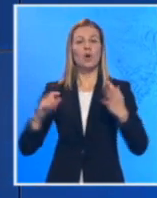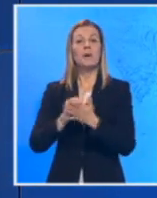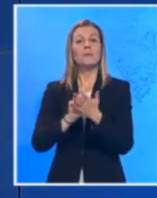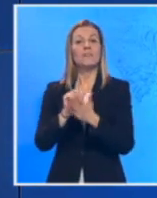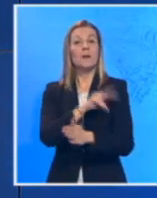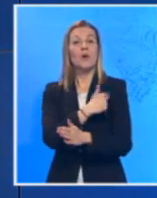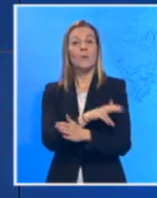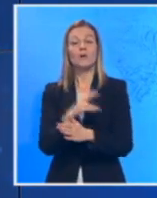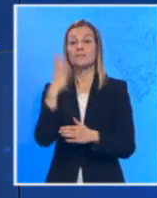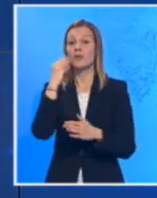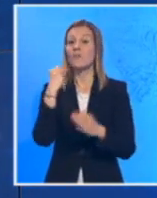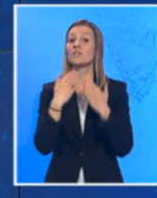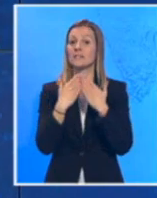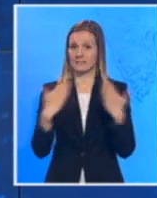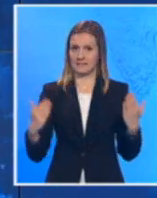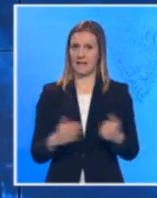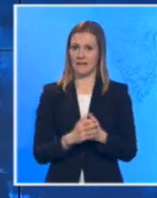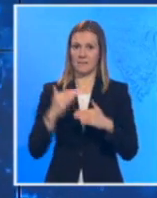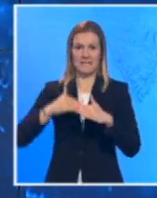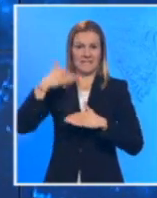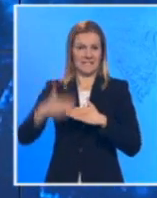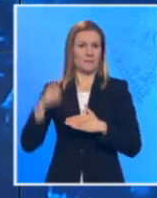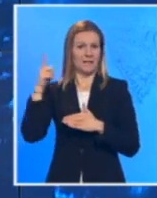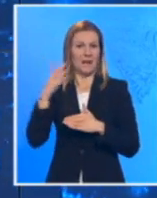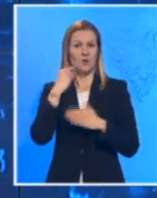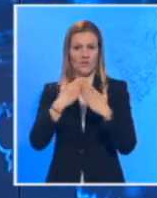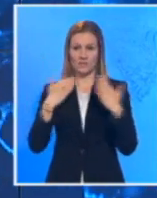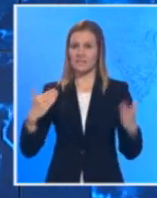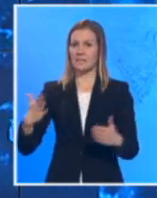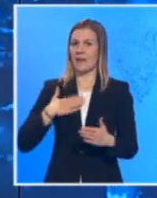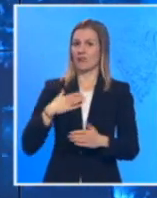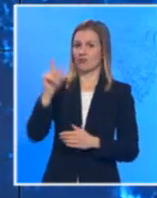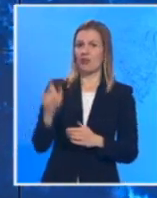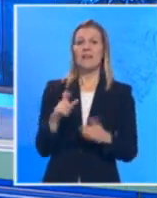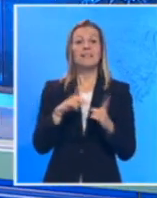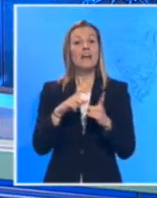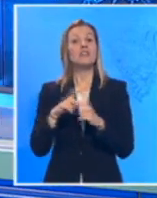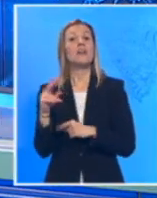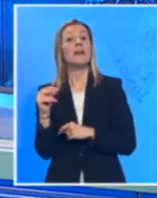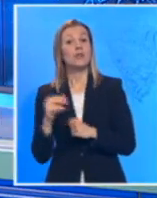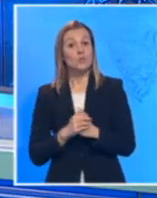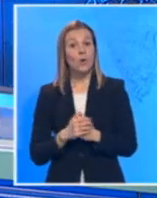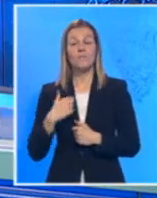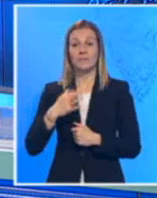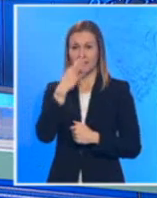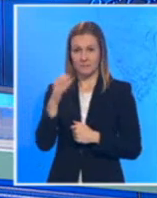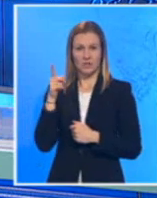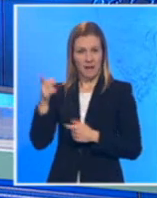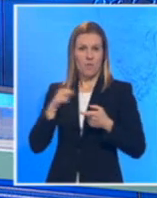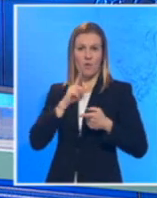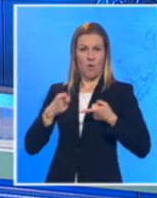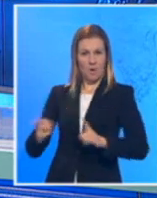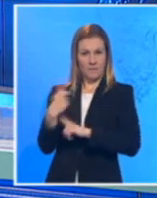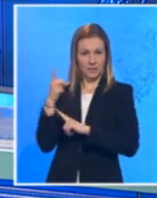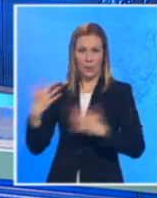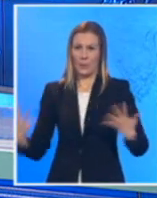privremenu bolnicu u hali 1 Novosadskog sajma. Ispred zgrade Novosadskog sajma je naš Dražen Radulov. Dražene, to su pacijenti sa